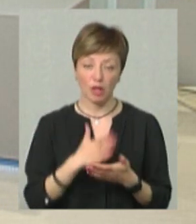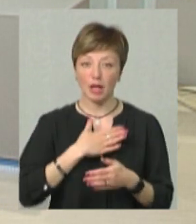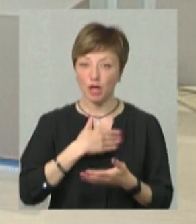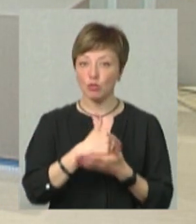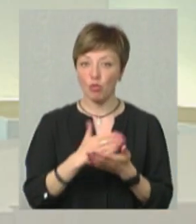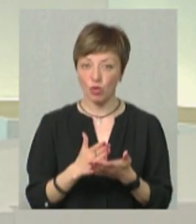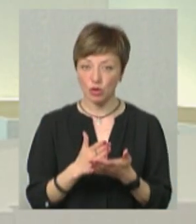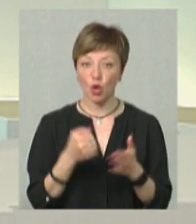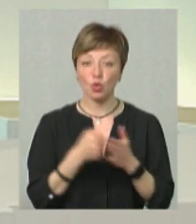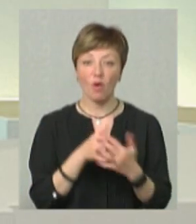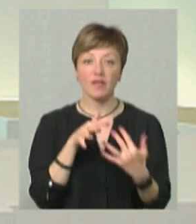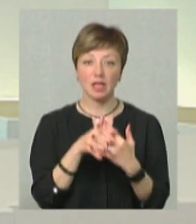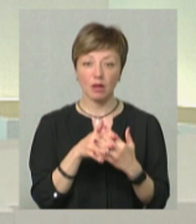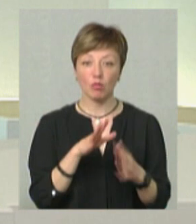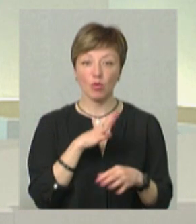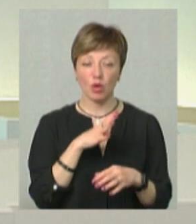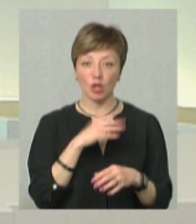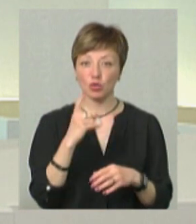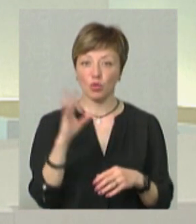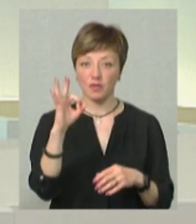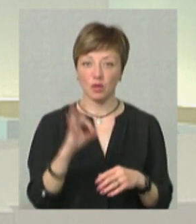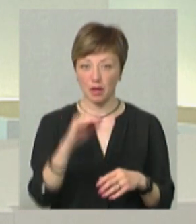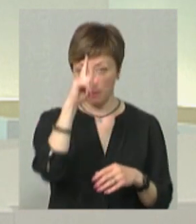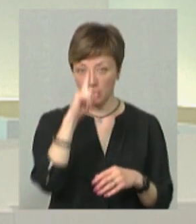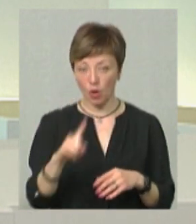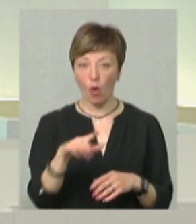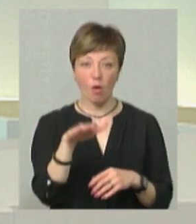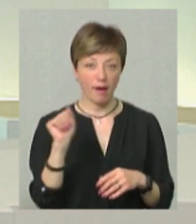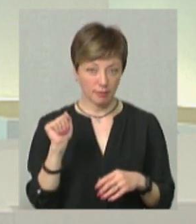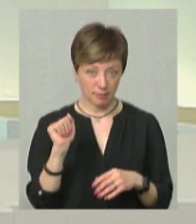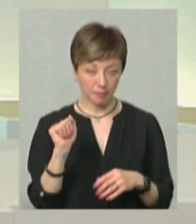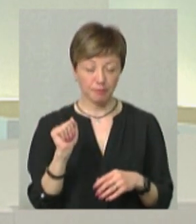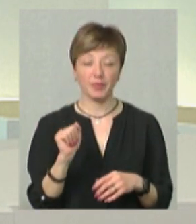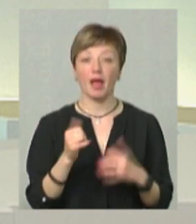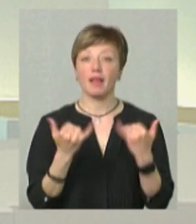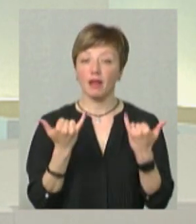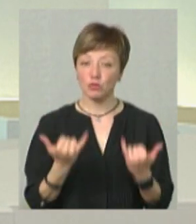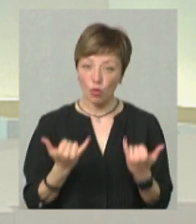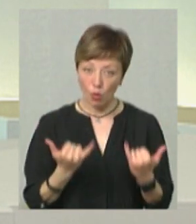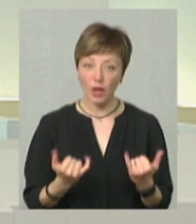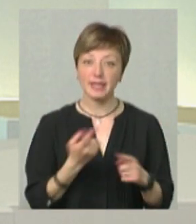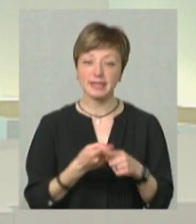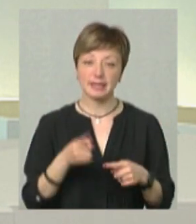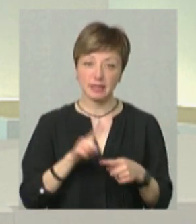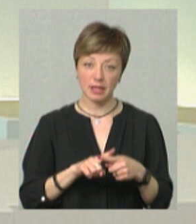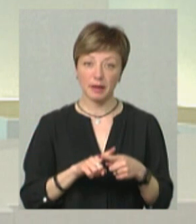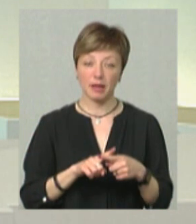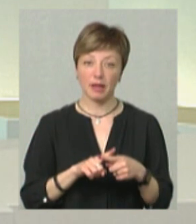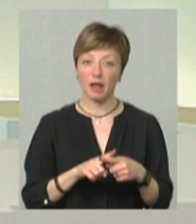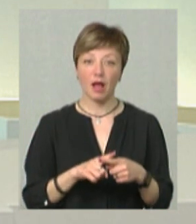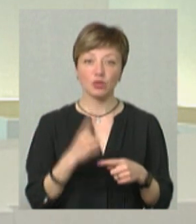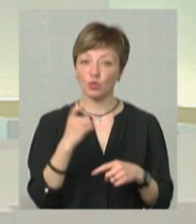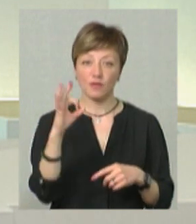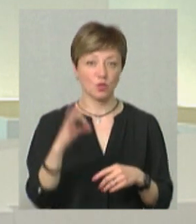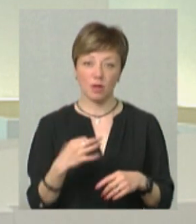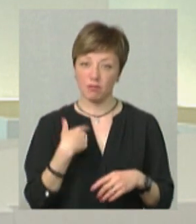Наші послуги до війни по оренді були 100% місячної орендної плати. На сьогоднішній день ми не беремо